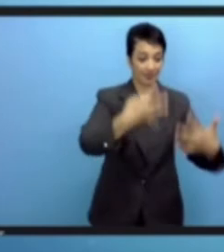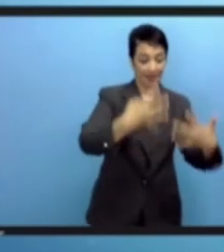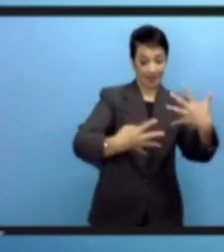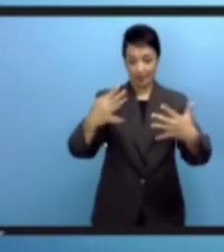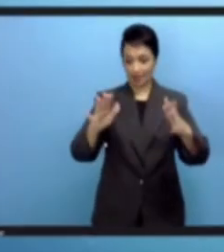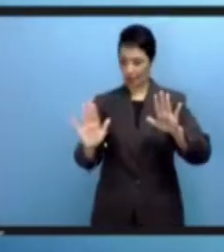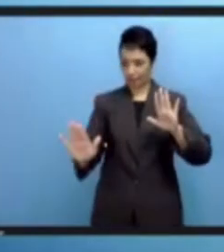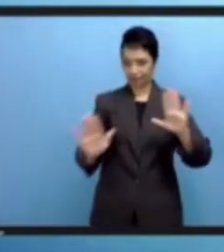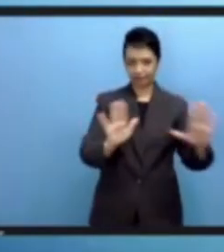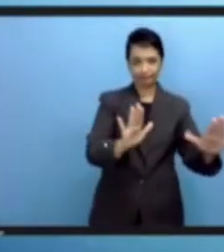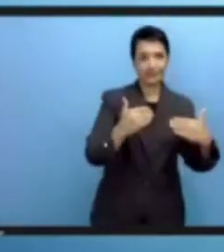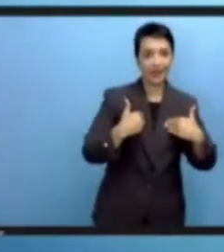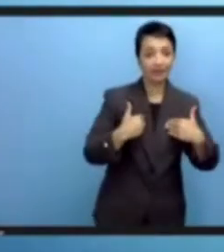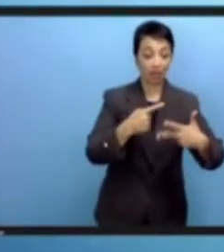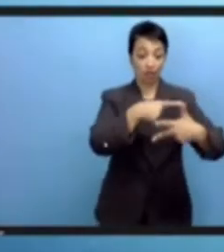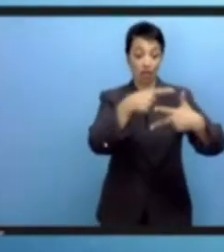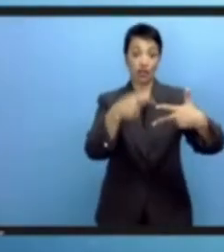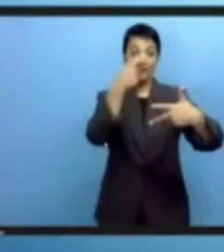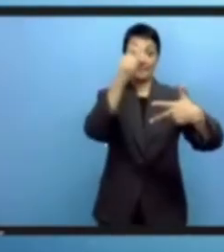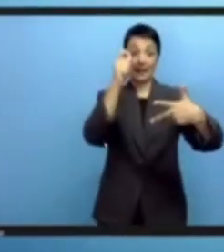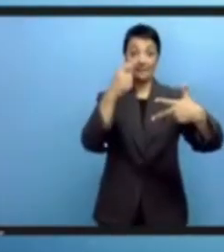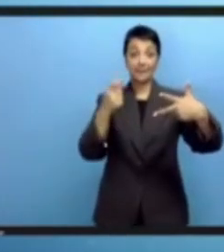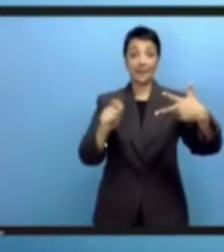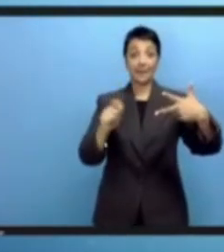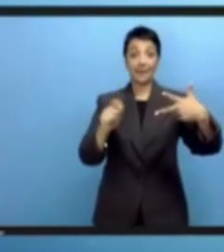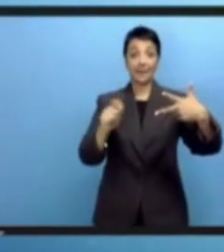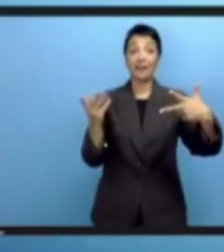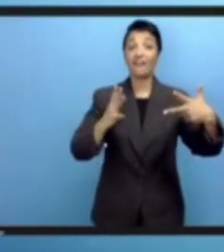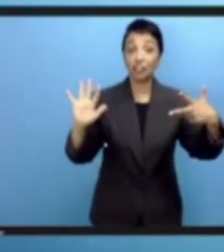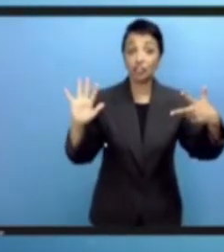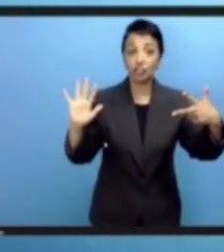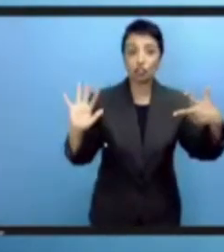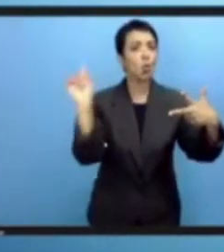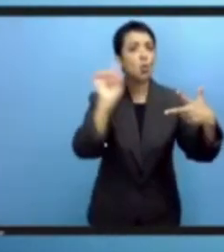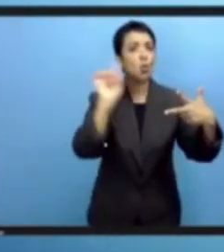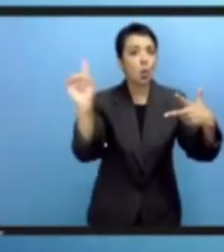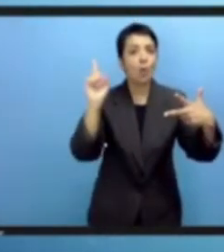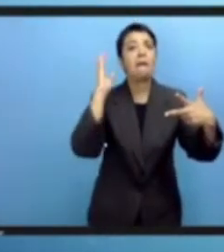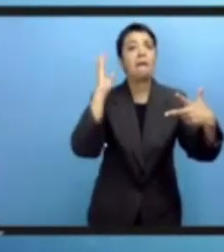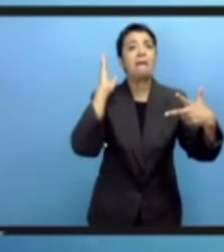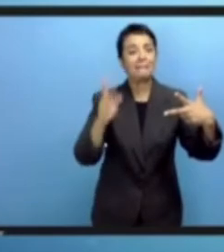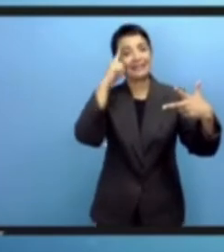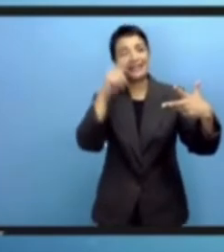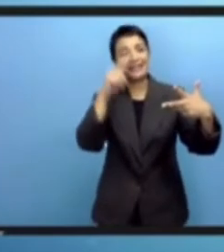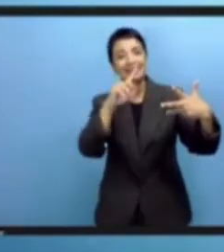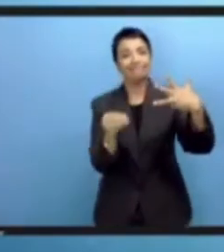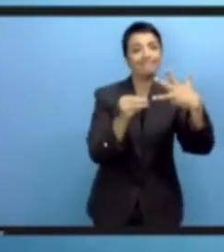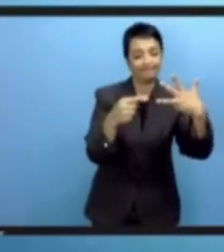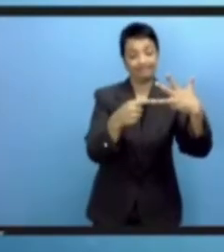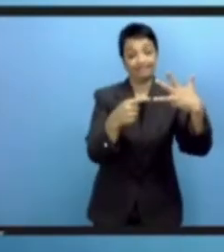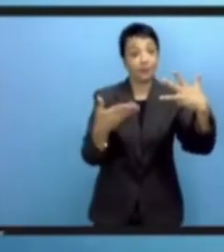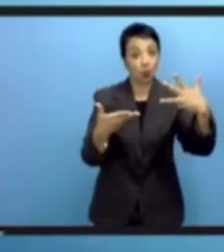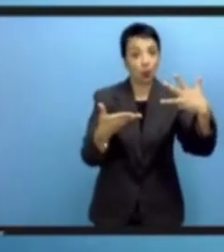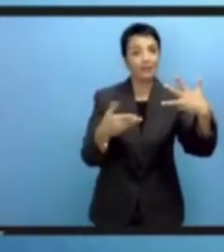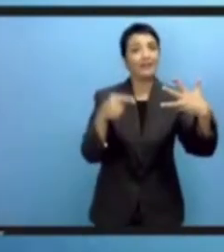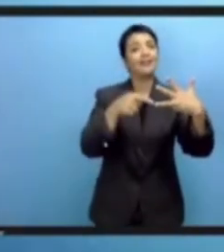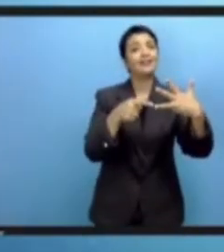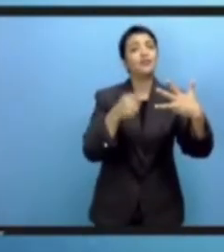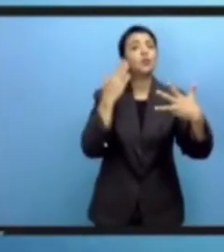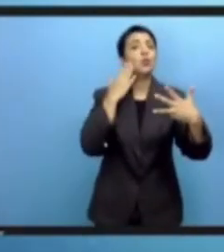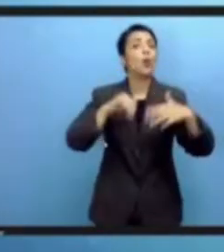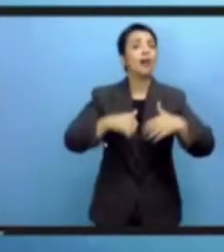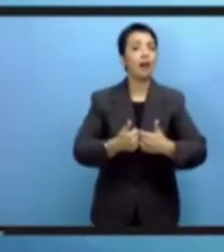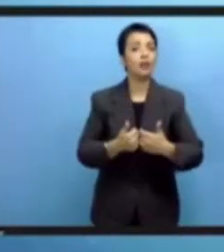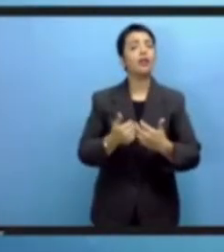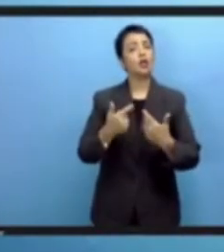وبتوفير المضمون في اللغات المحلية وتوفير مجموعات البيانات المحلية وإن ذلك